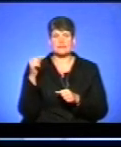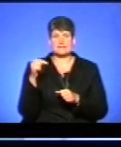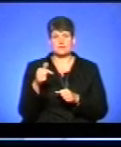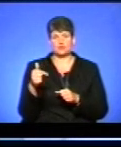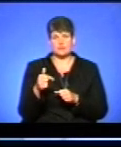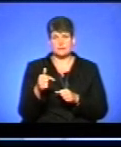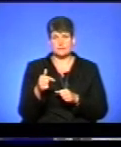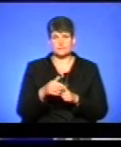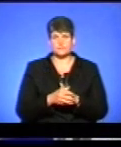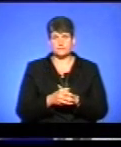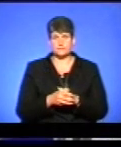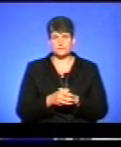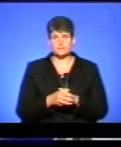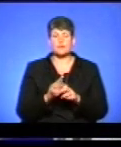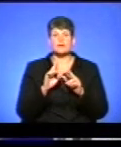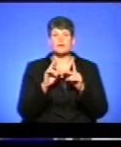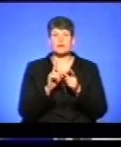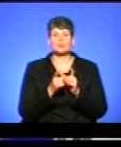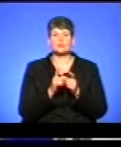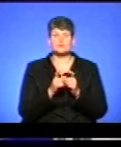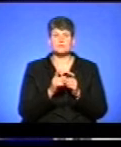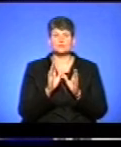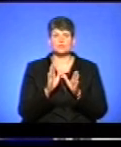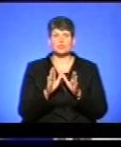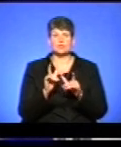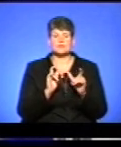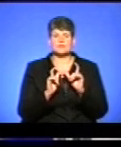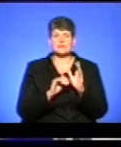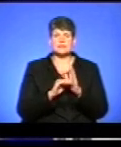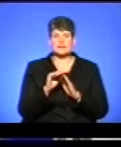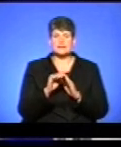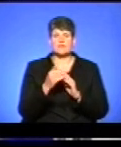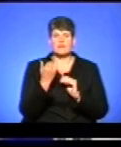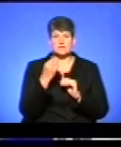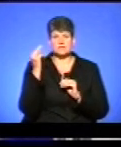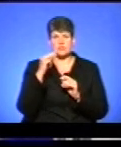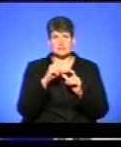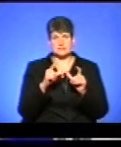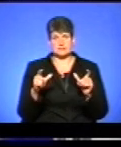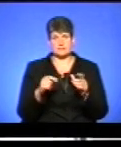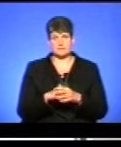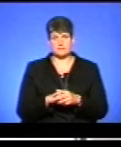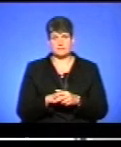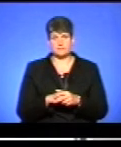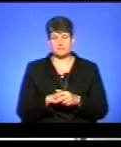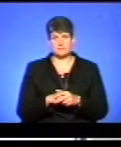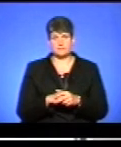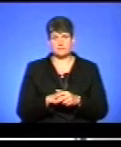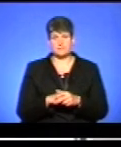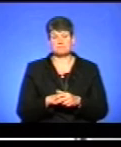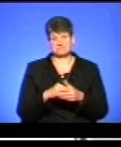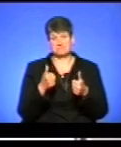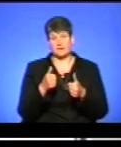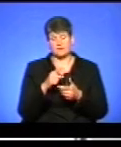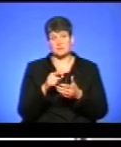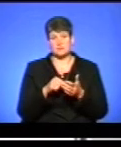І, пане Валеже, як боротимуться університети, зокрема, ваш навчальний заклад за абітурієнтів-відмійників? Гарне питання.